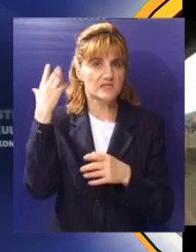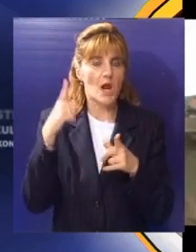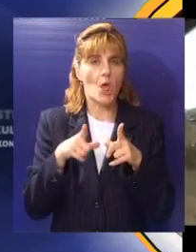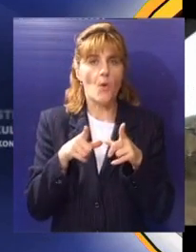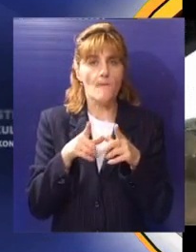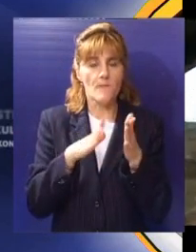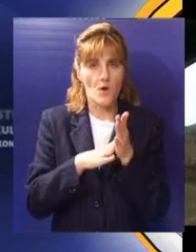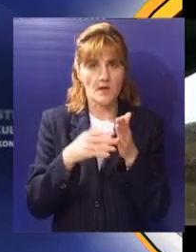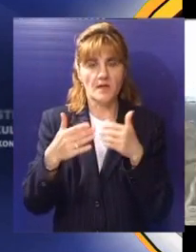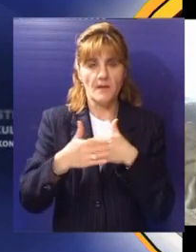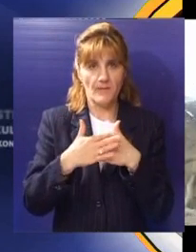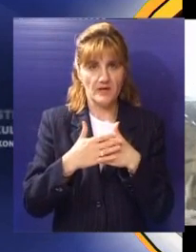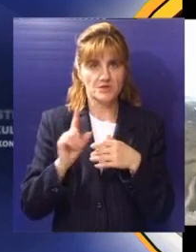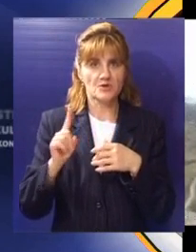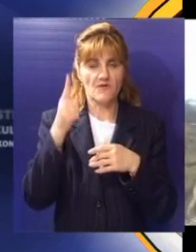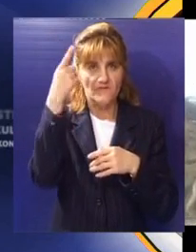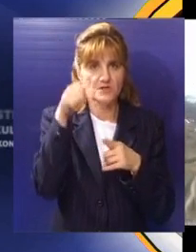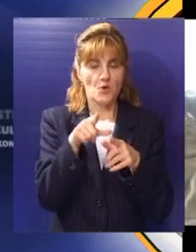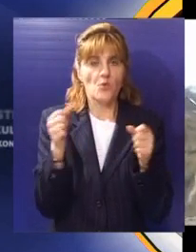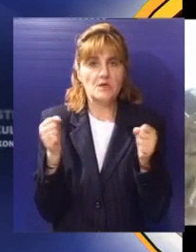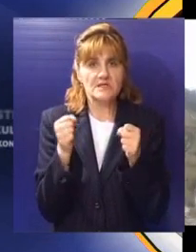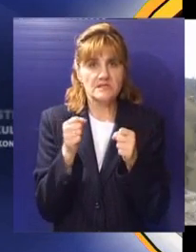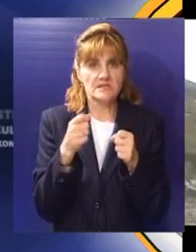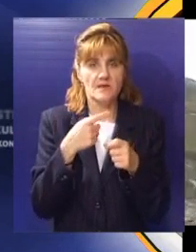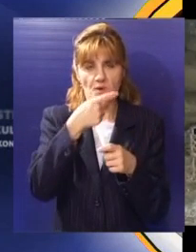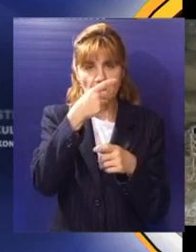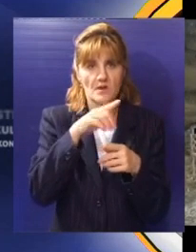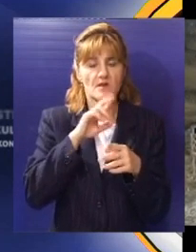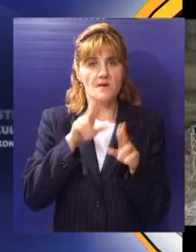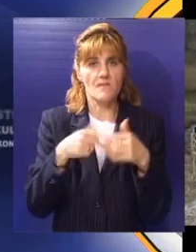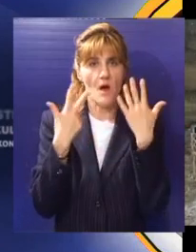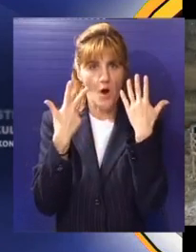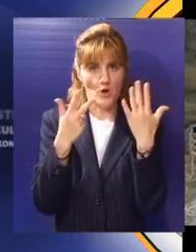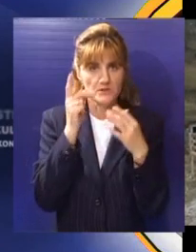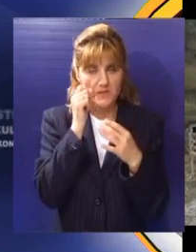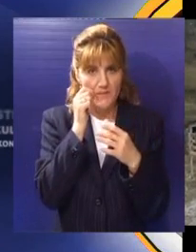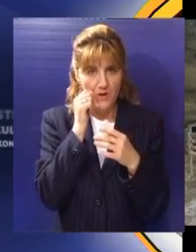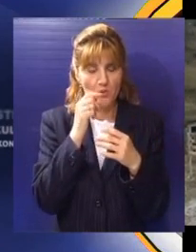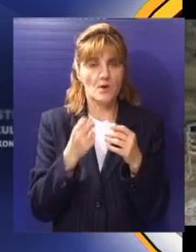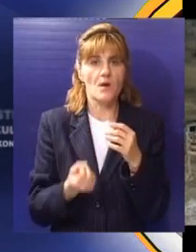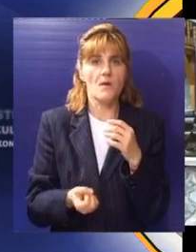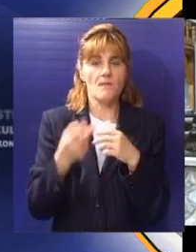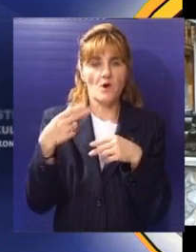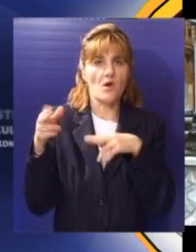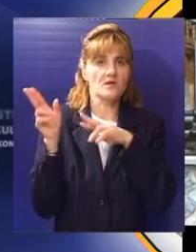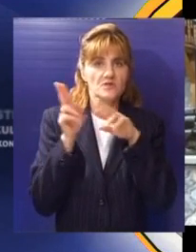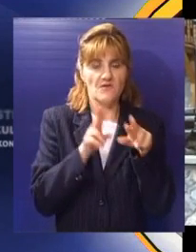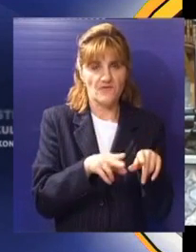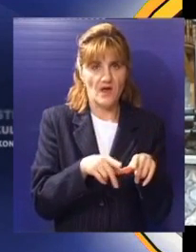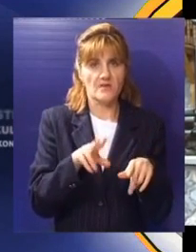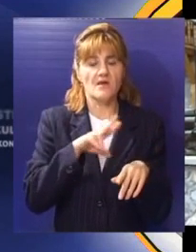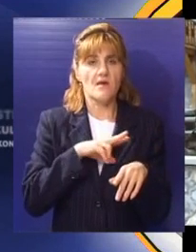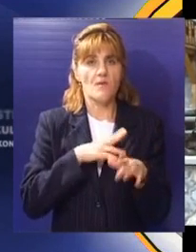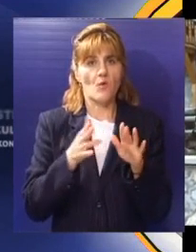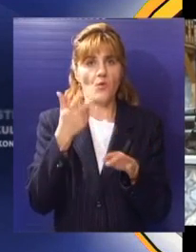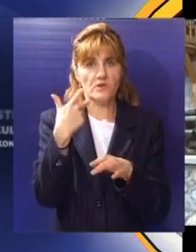1360 metara. Zimi u selu živi oko osam ljudi, a na proleće pojedinci se vraćaju pa ih ima 30